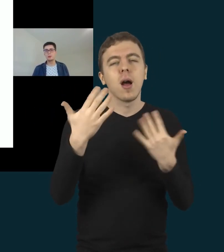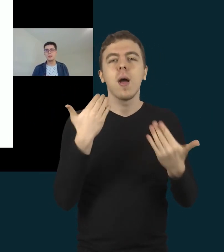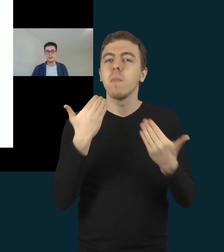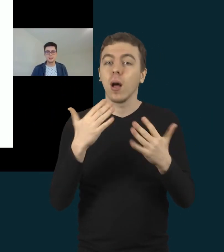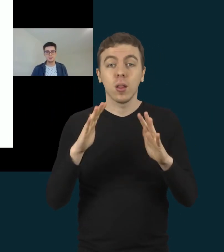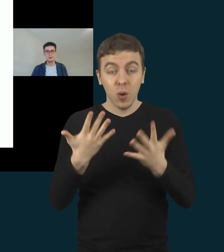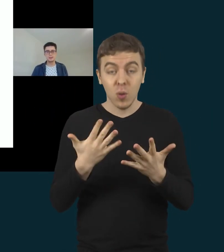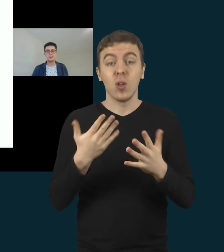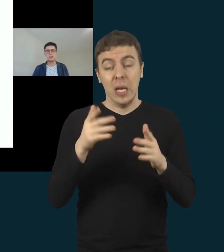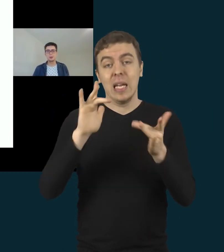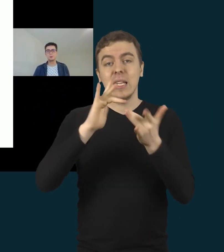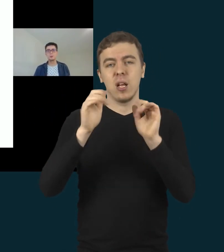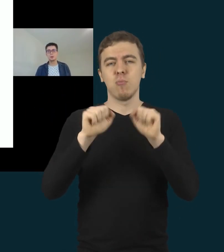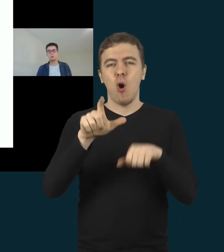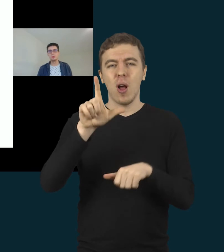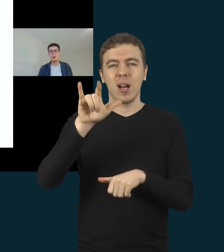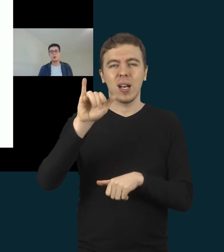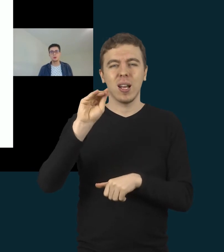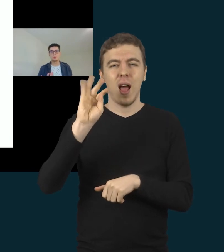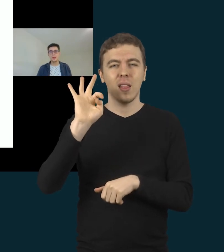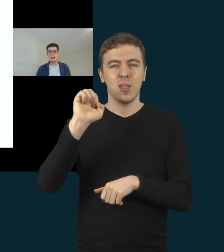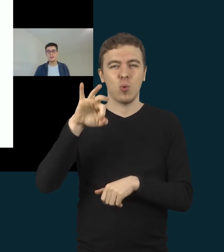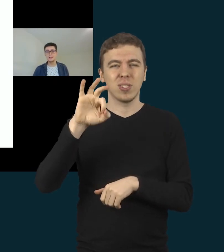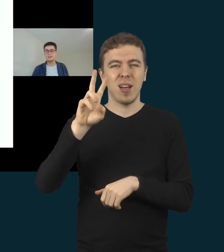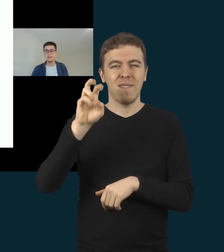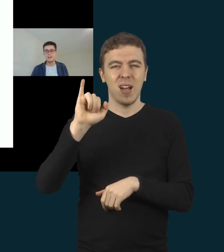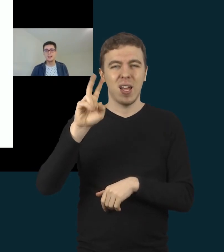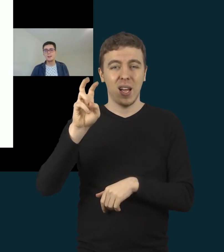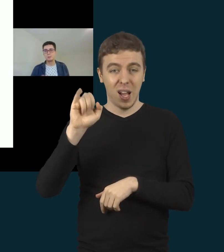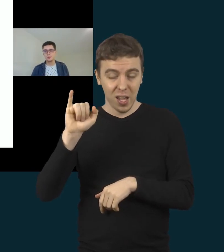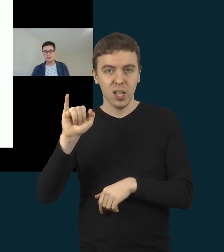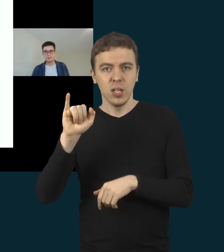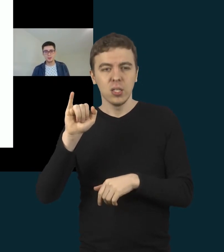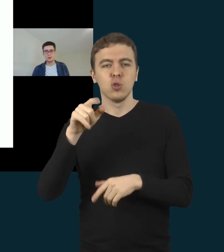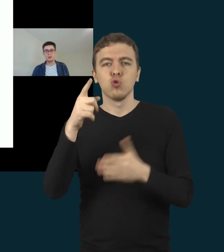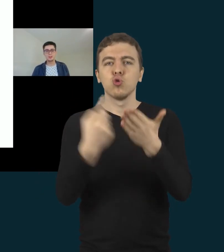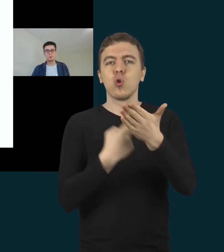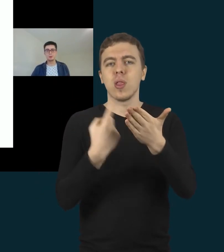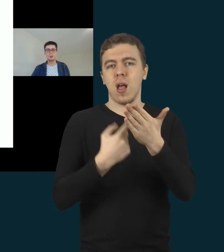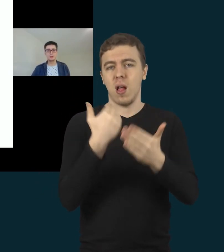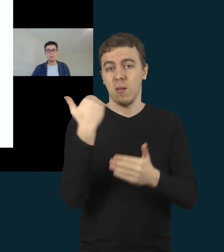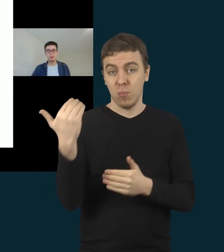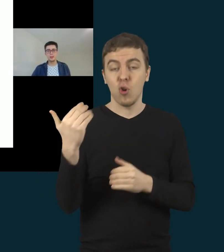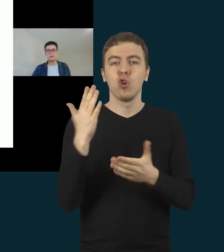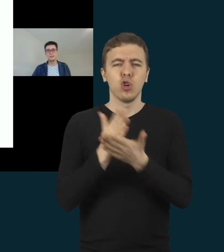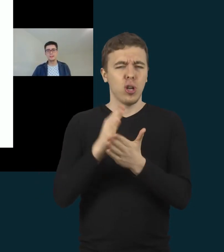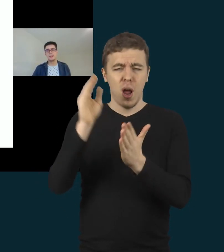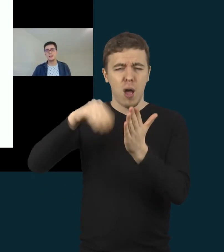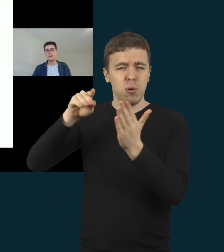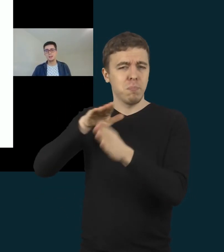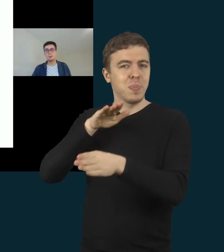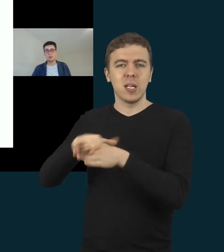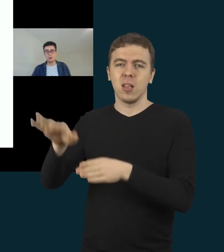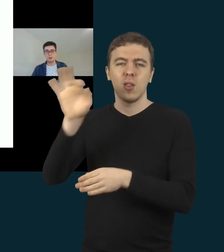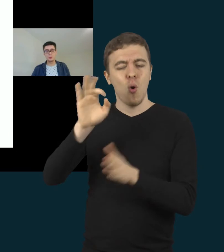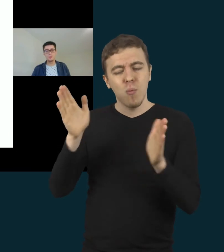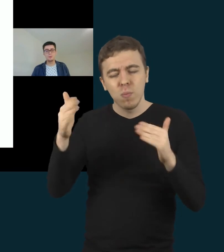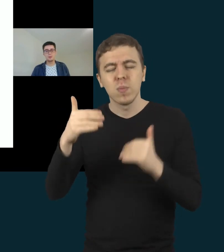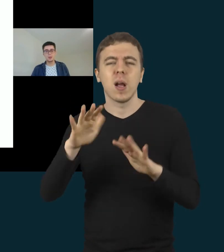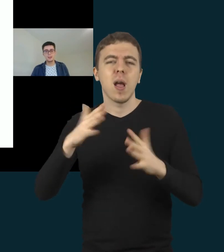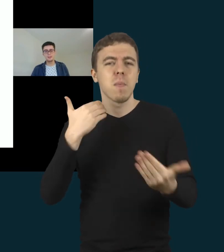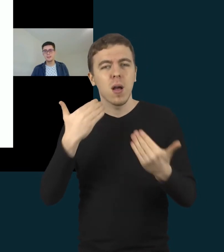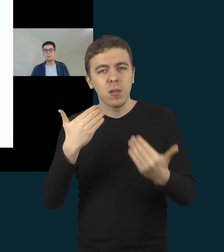internete surasti lietaus vaikų žurnalą. Ten yra būtent aprašytas mūsų tas modelis gan plačiai su